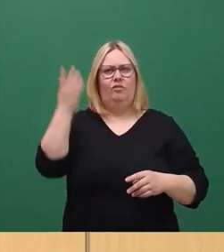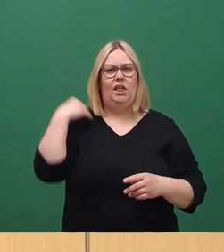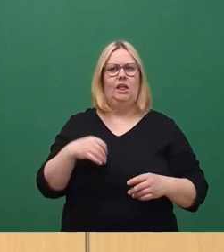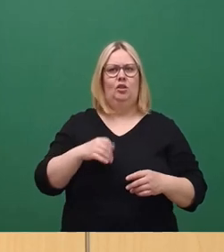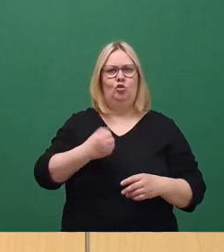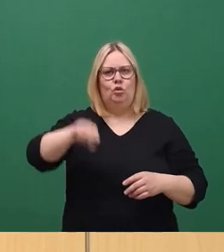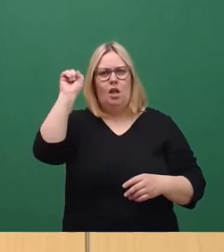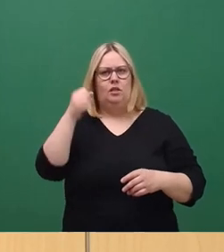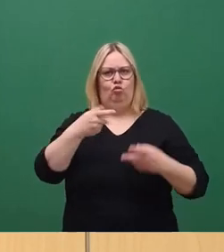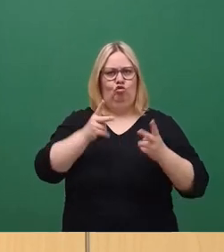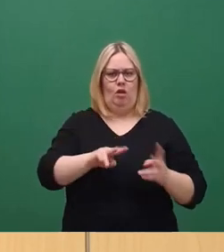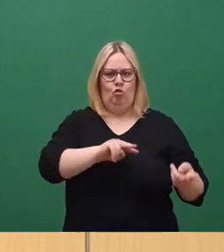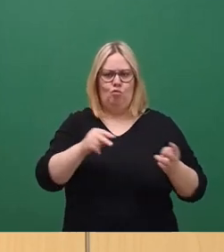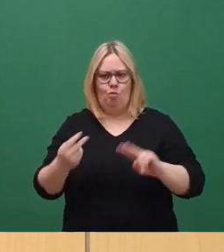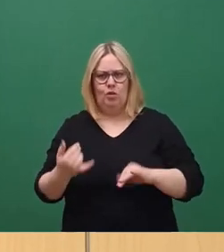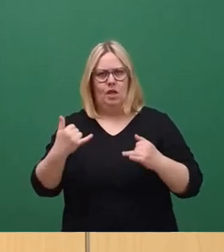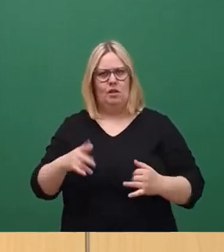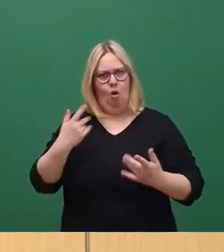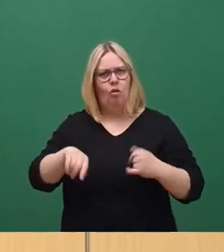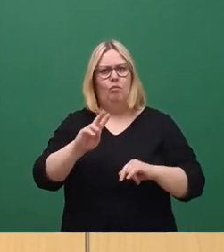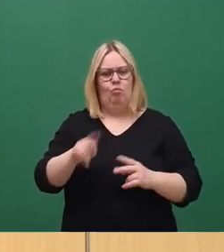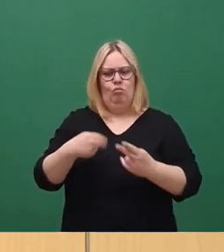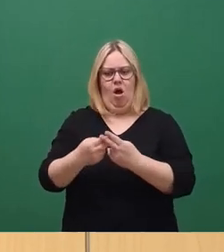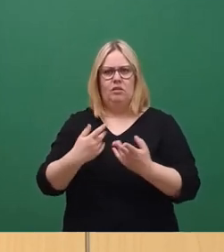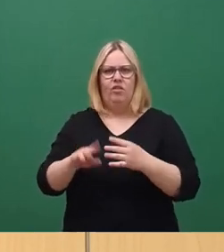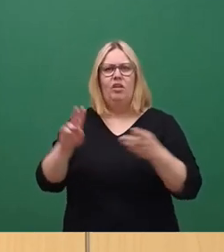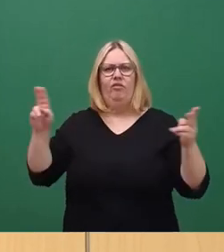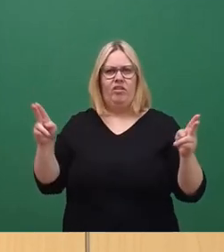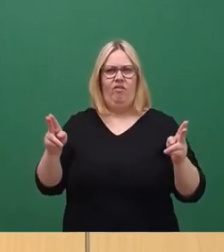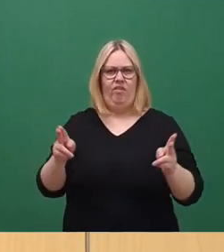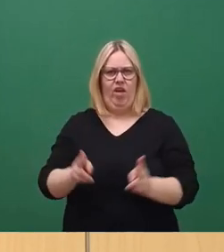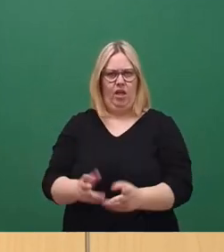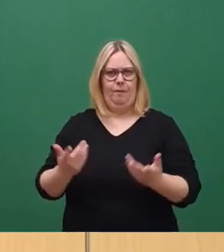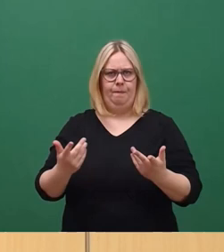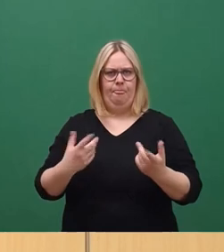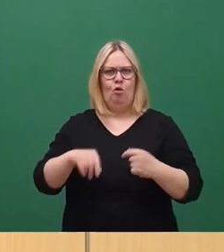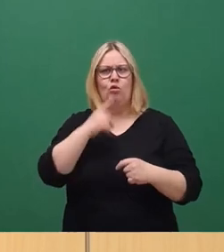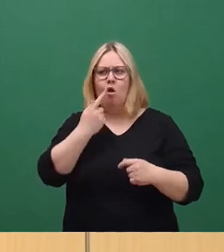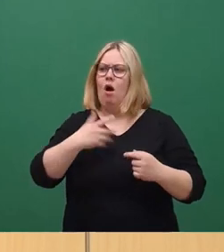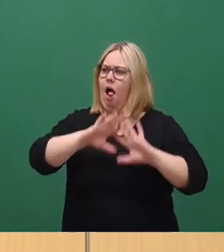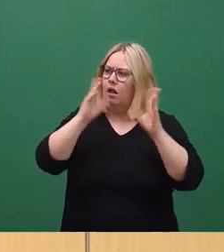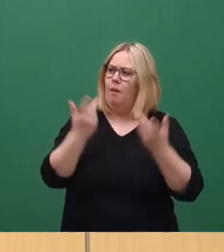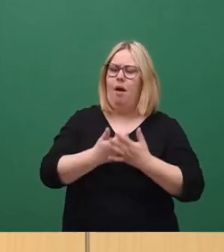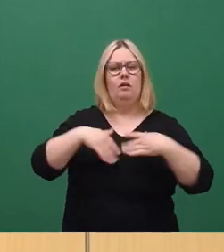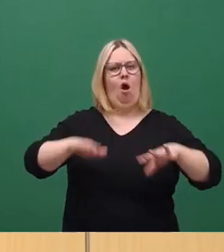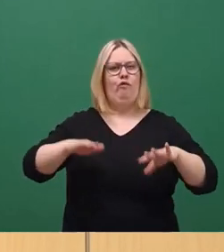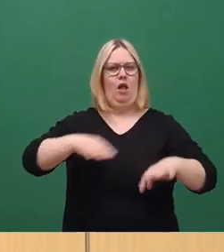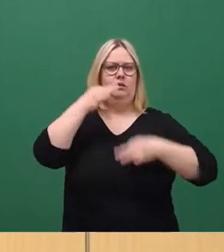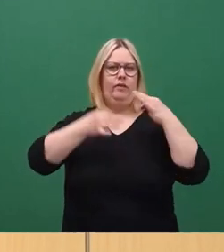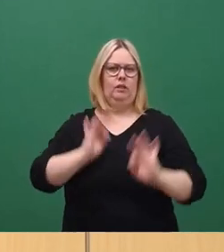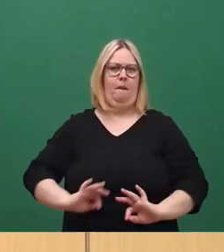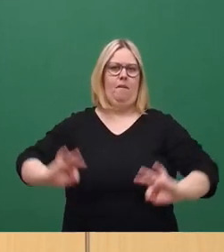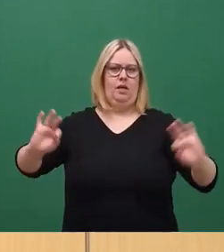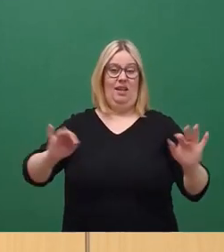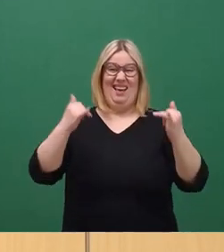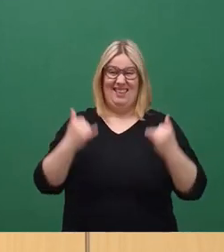Stadtautobahn zu einem geeigneten Zeitpunkt auf das notwendige Maß zurückzuführen, um die Aufenthaltsqualität am Neustellemarkt zu verbessern, wird mit dieser